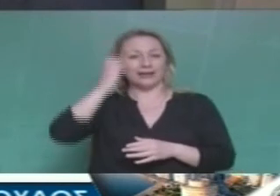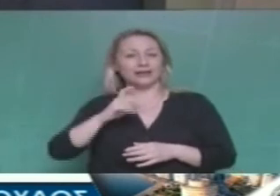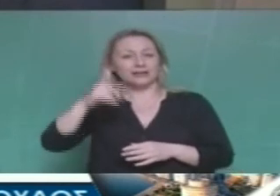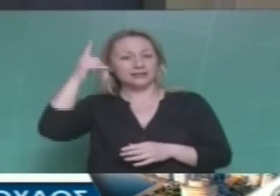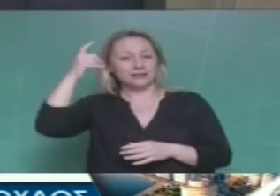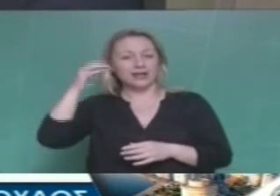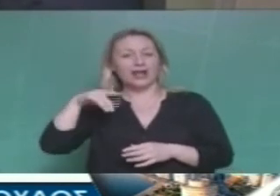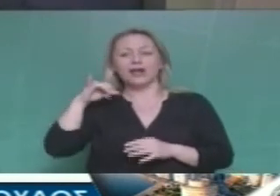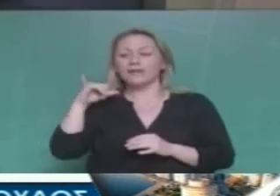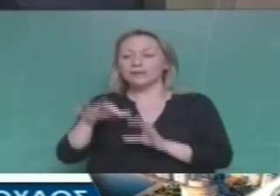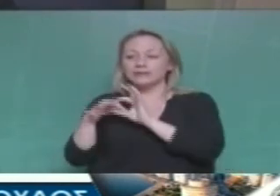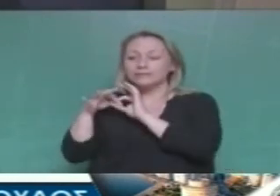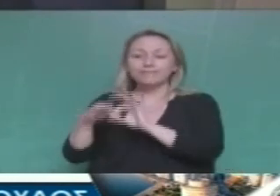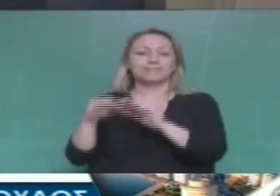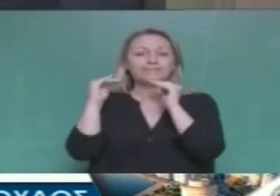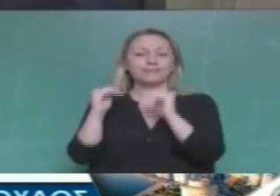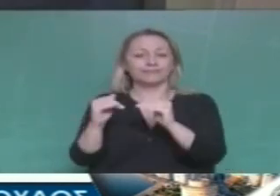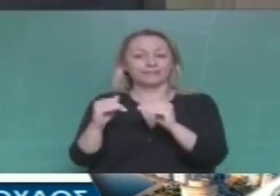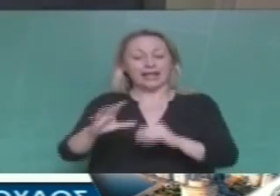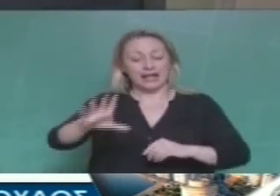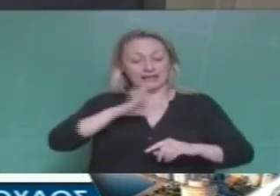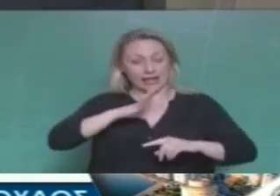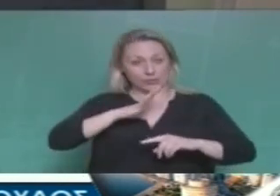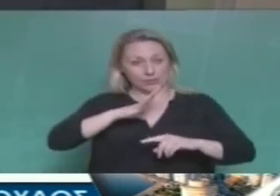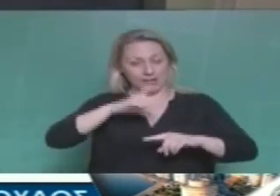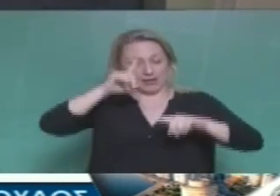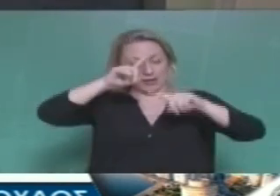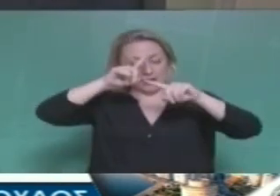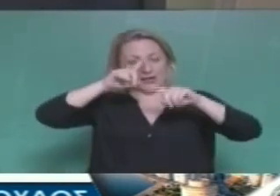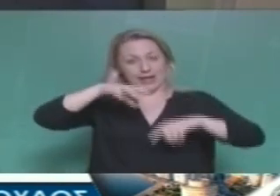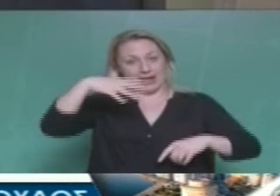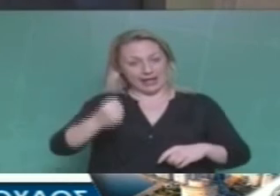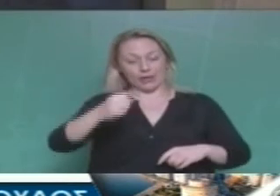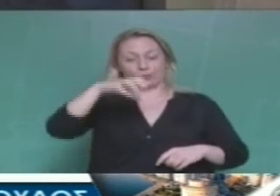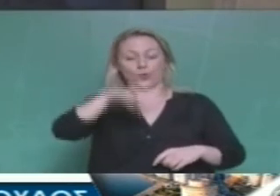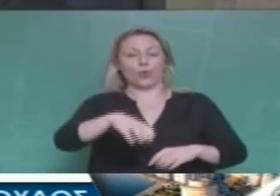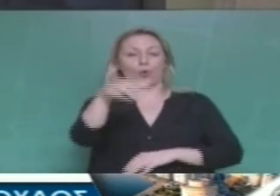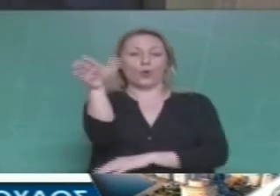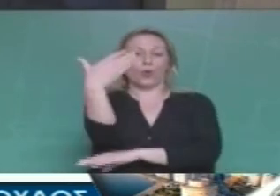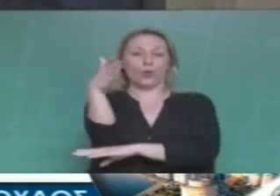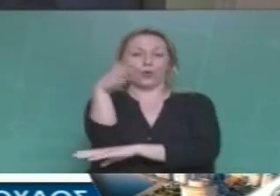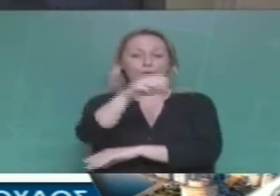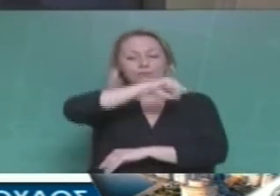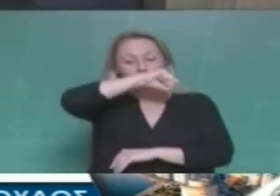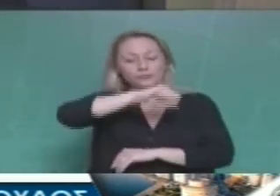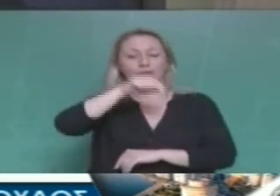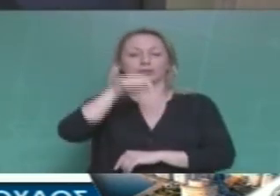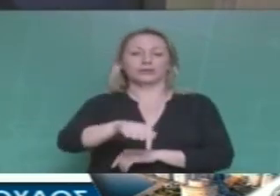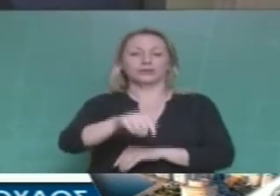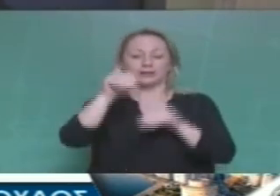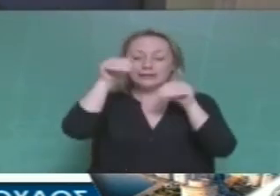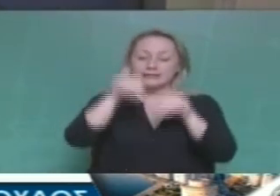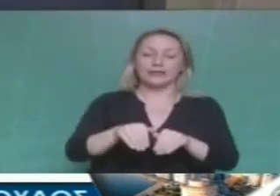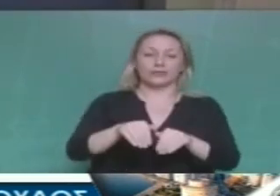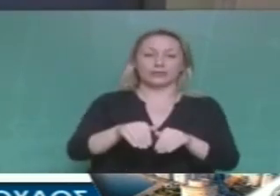Οι λαοί έχουν πατρίδα και σέβονται την πατρίδα τους ξέρον τι θα πατρίδα γι' αυτό σέβονται και τις